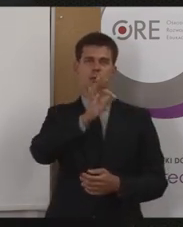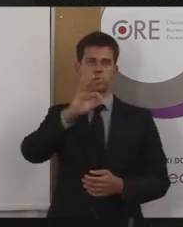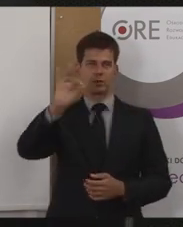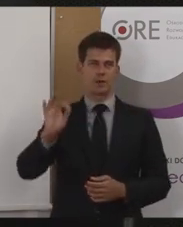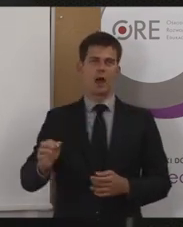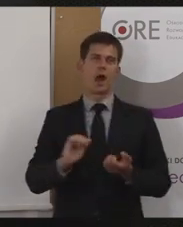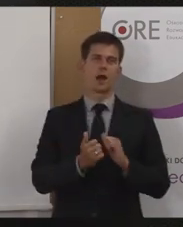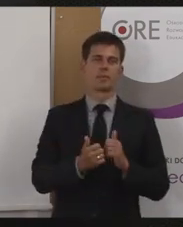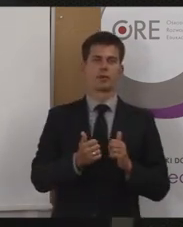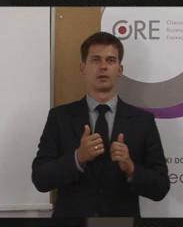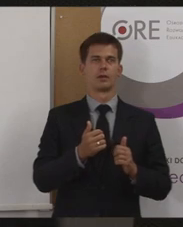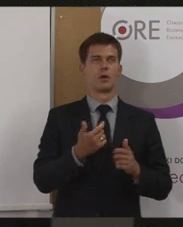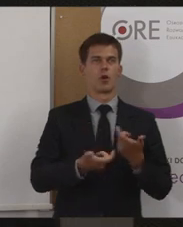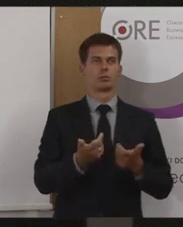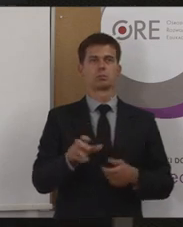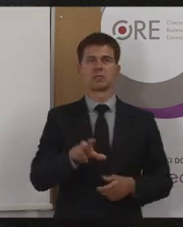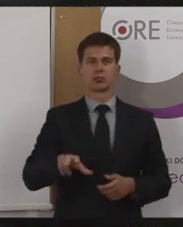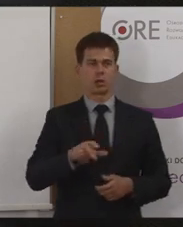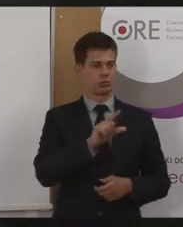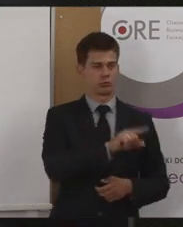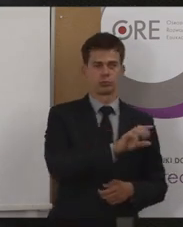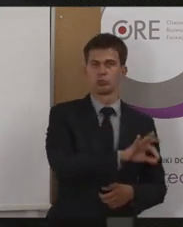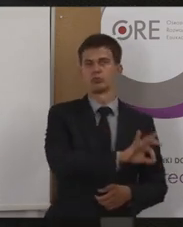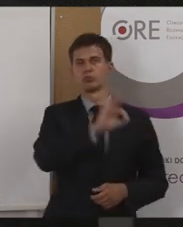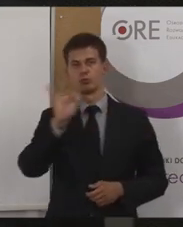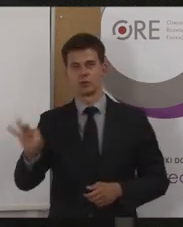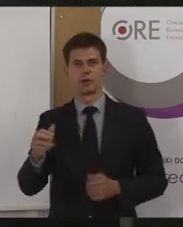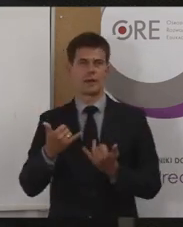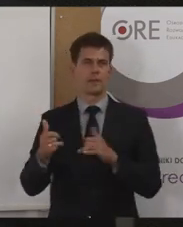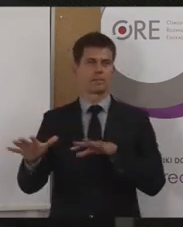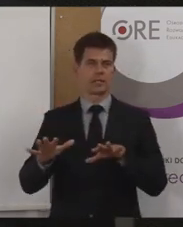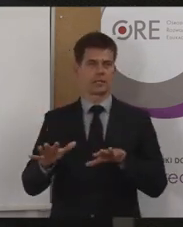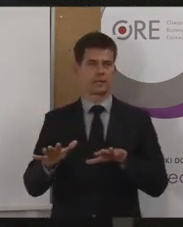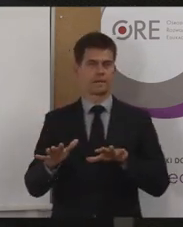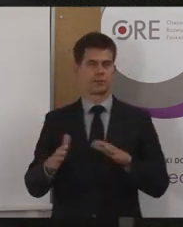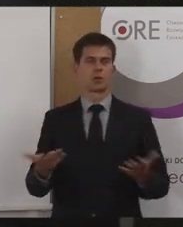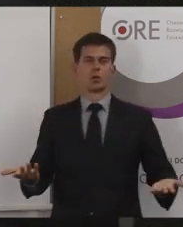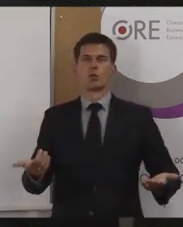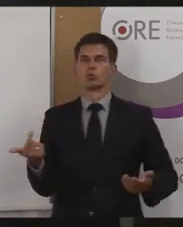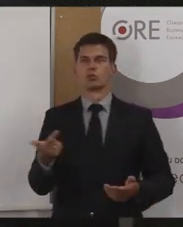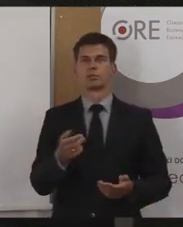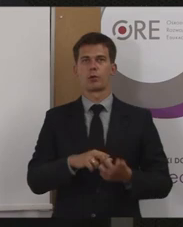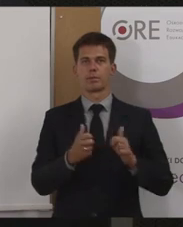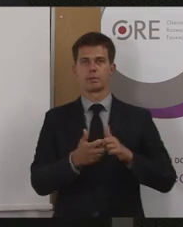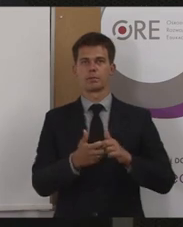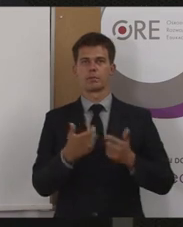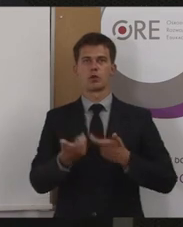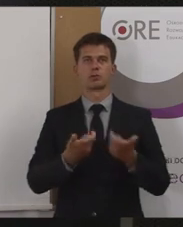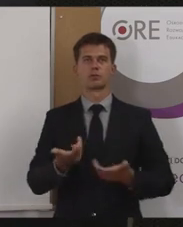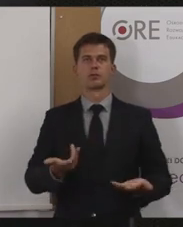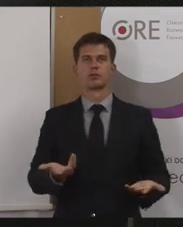przeciąganiu jakichś treści na przykład za pomocą myszy, to w tym przypadku pojawia się taki problem,